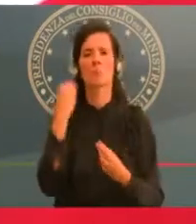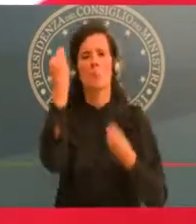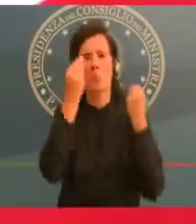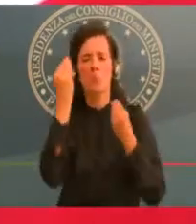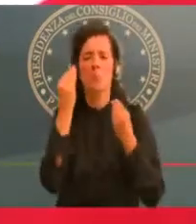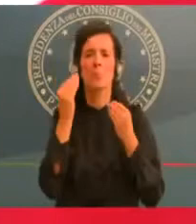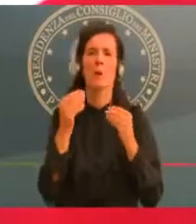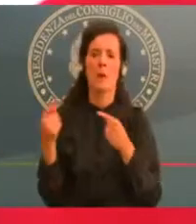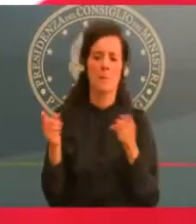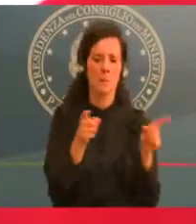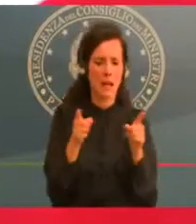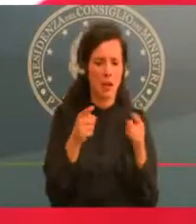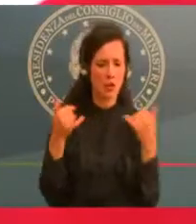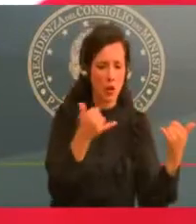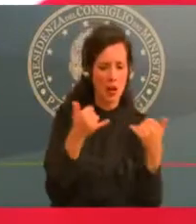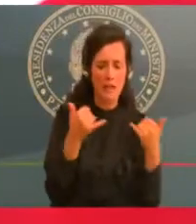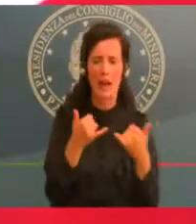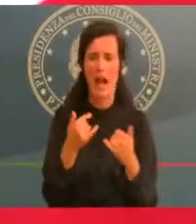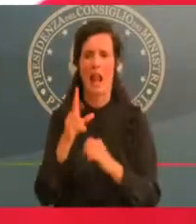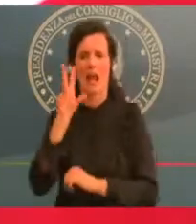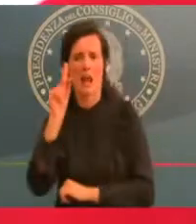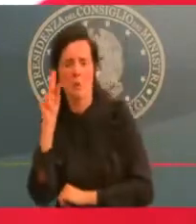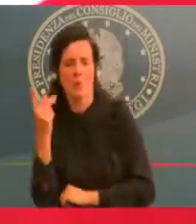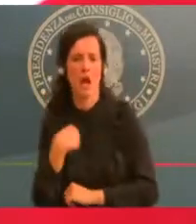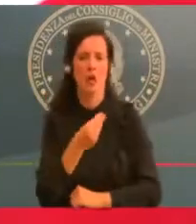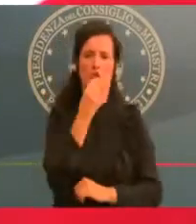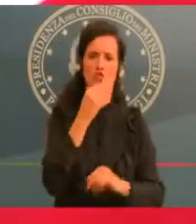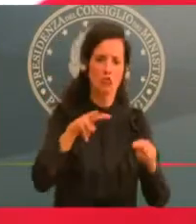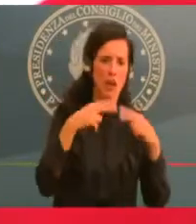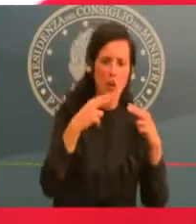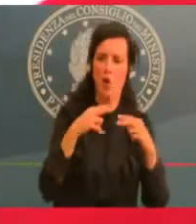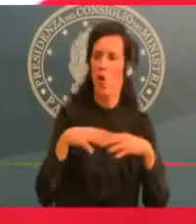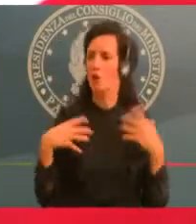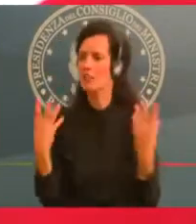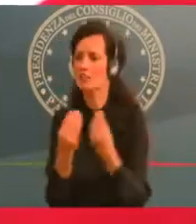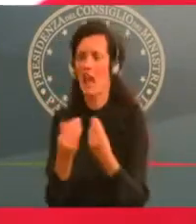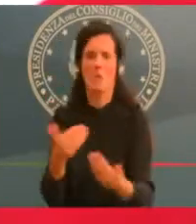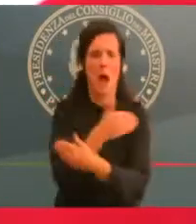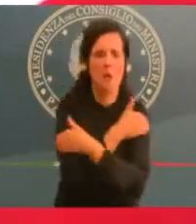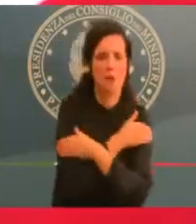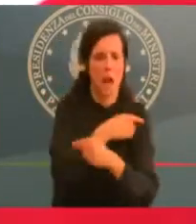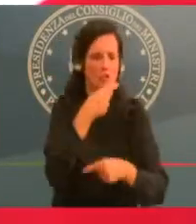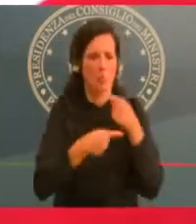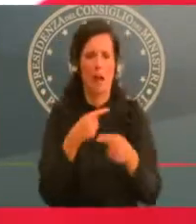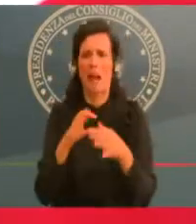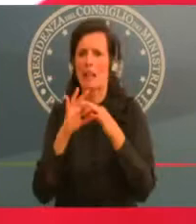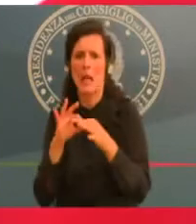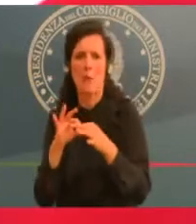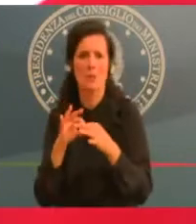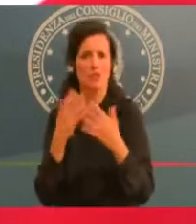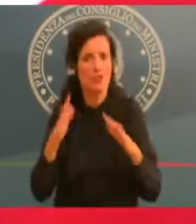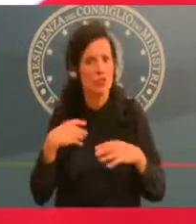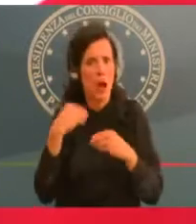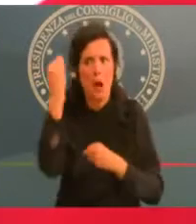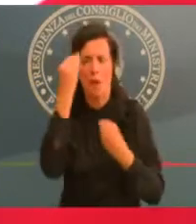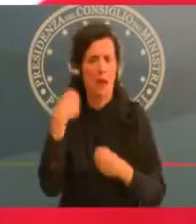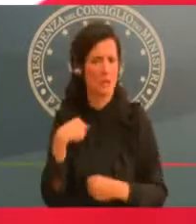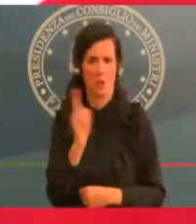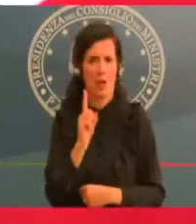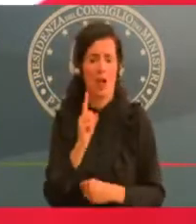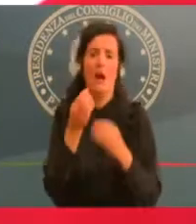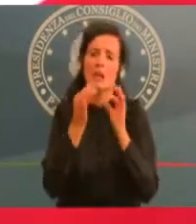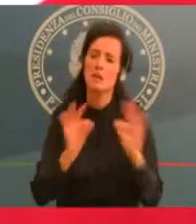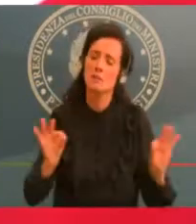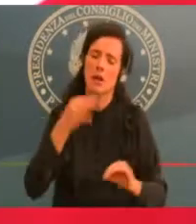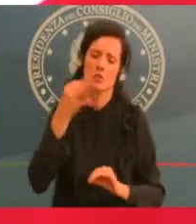dobbiamo sempre rispettare le regole però se ci arriviamo in condizione con un certo margine di serenità sicuramente